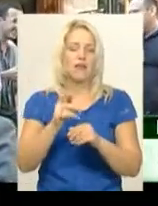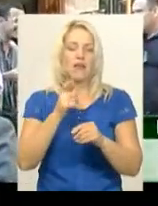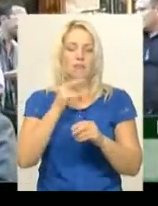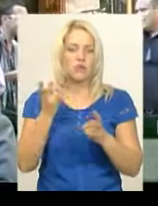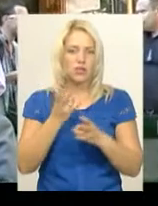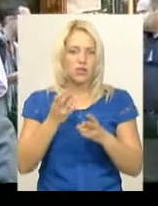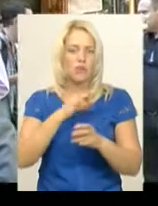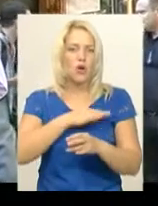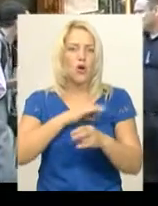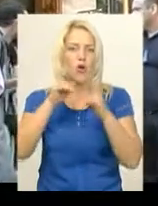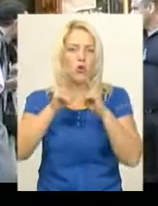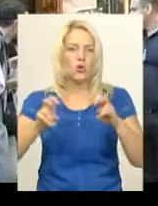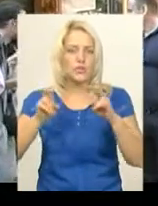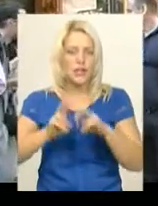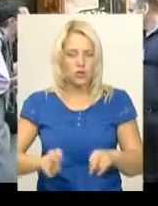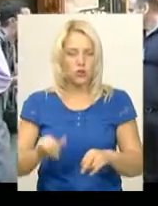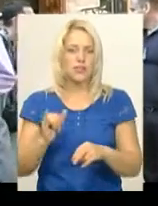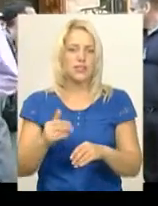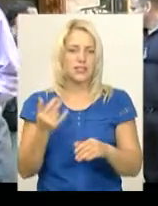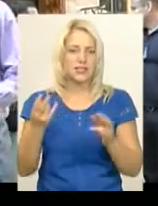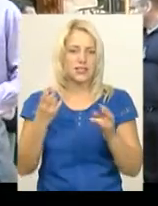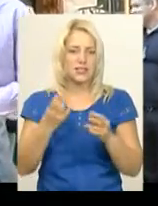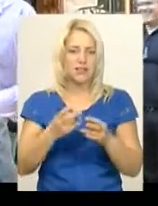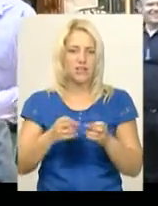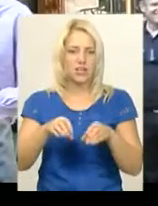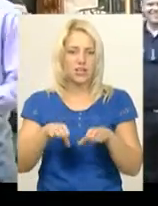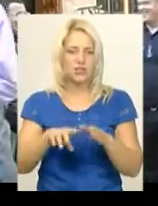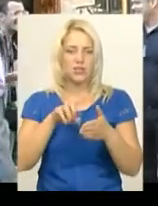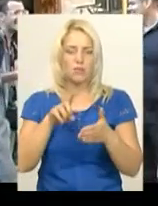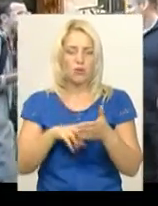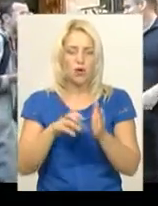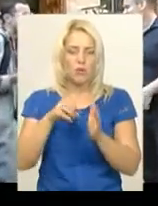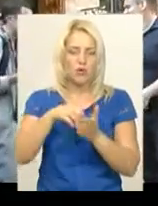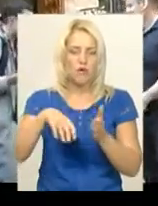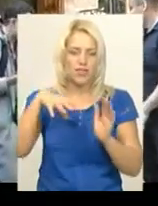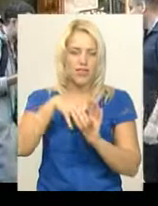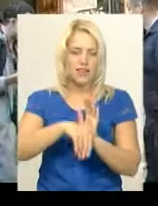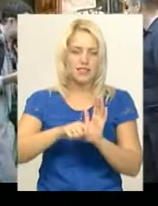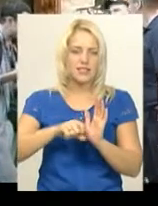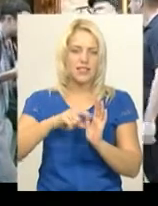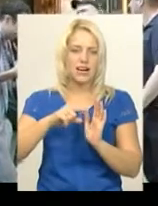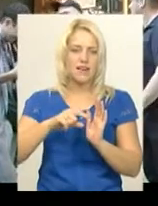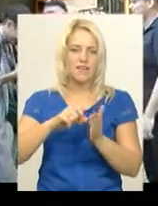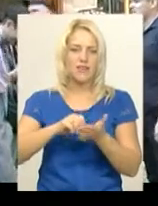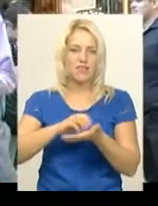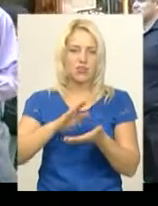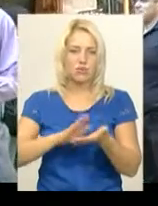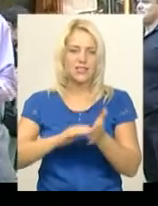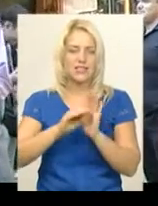Наразі вирішується питання про внесення відомості до єдиного реєстру дослових розслідувань за статтею 270,